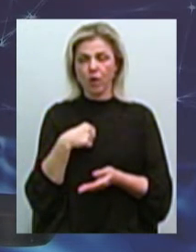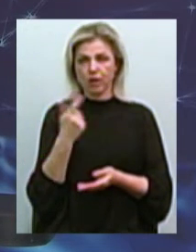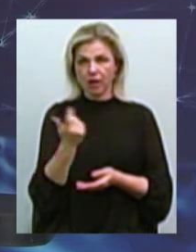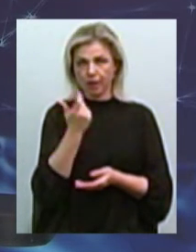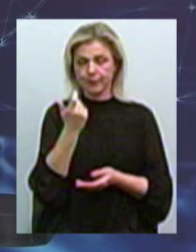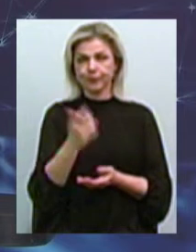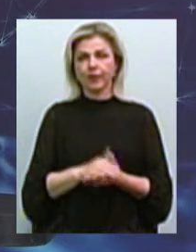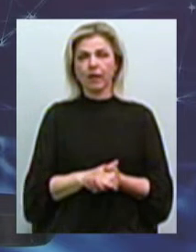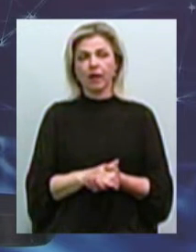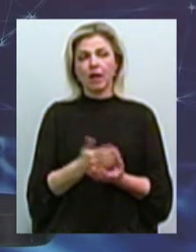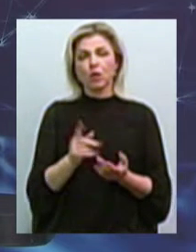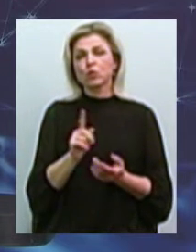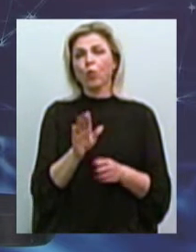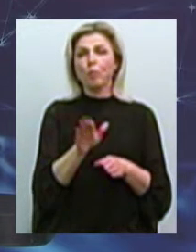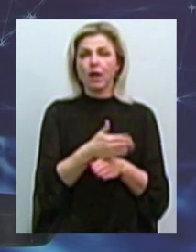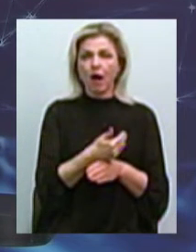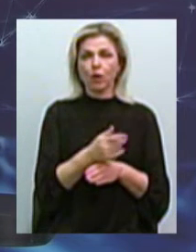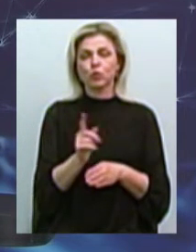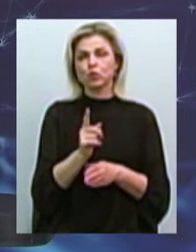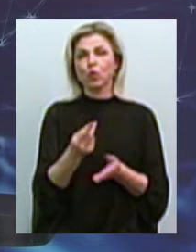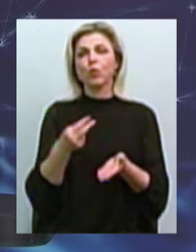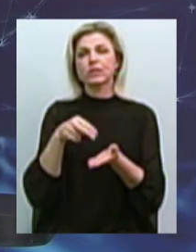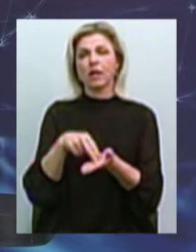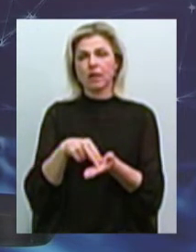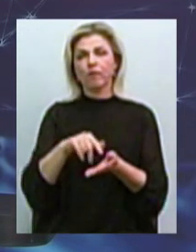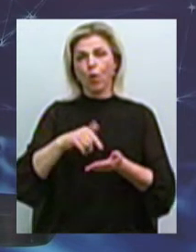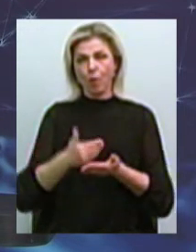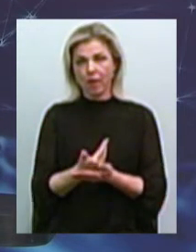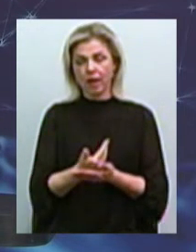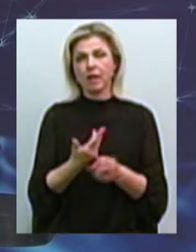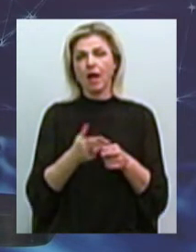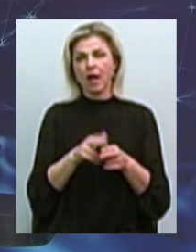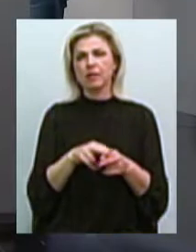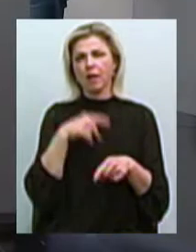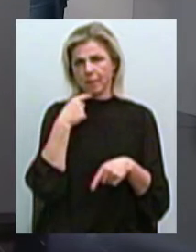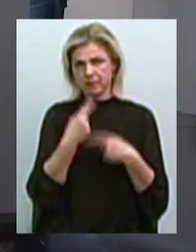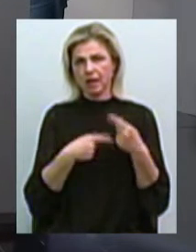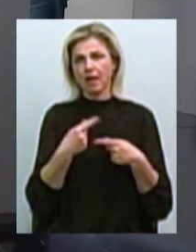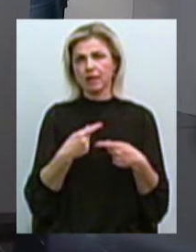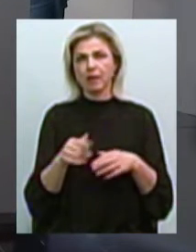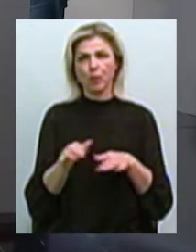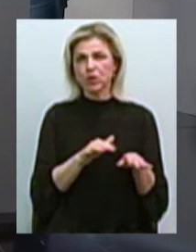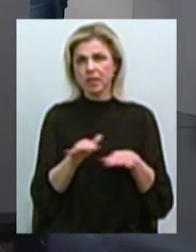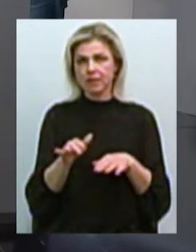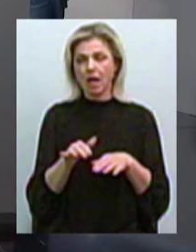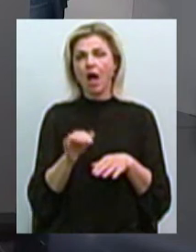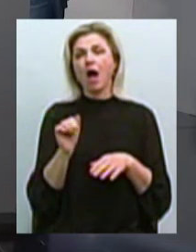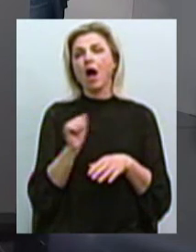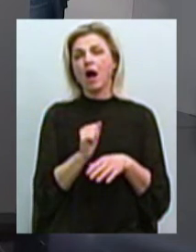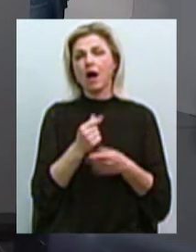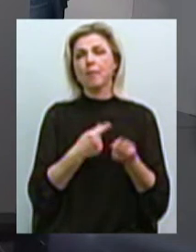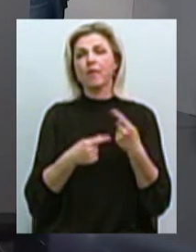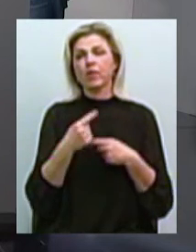Де-то щось вбирають, щось встановлюють знову. Тобто, це процес постійний. А повертаючись до попереднього